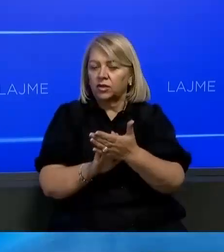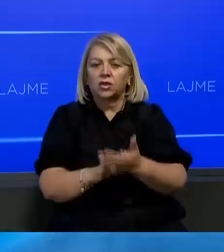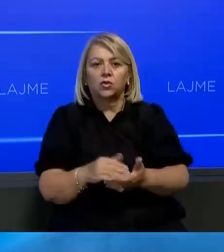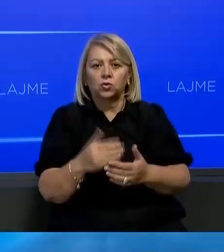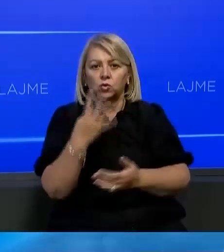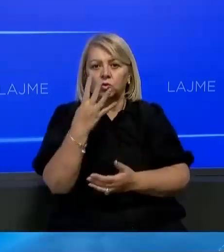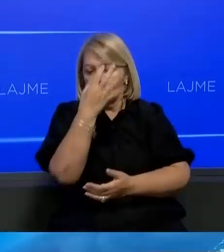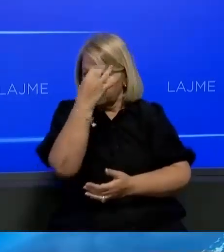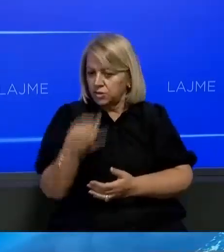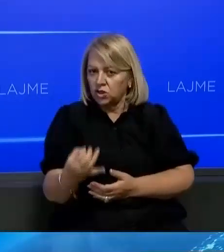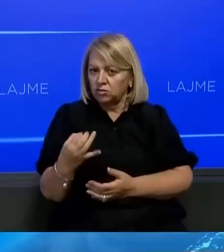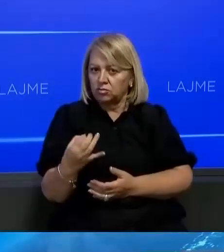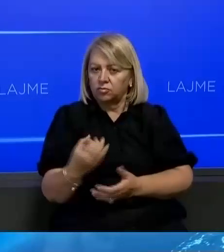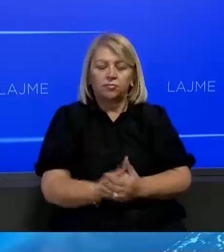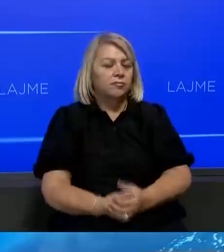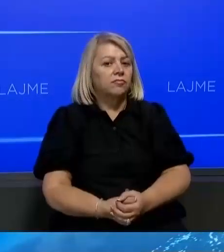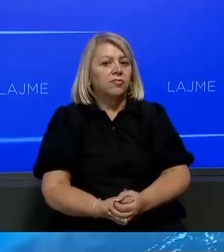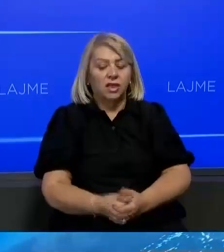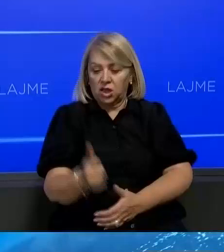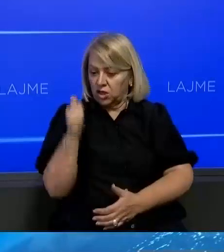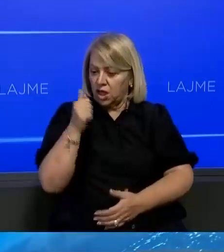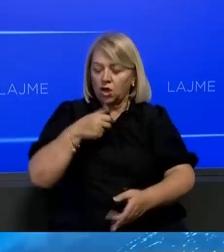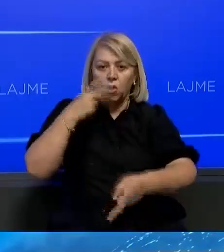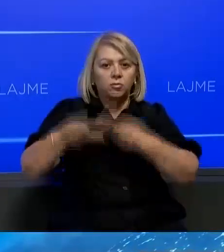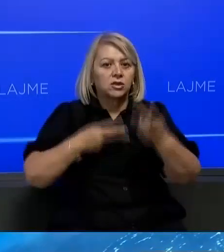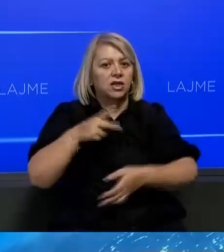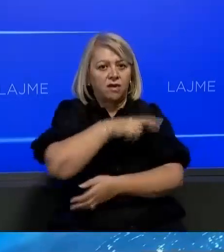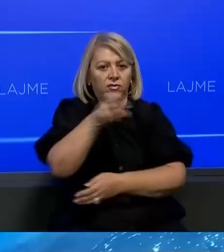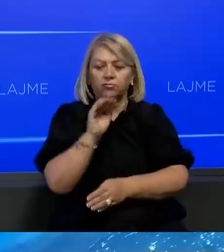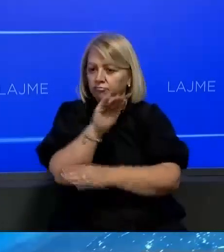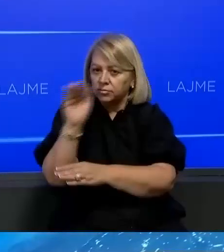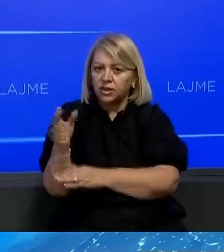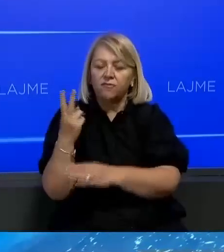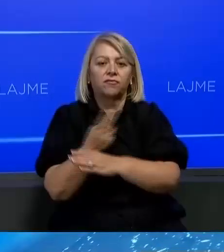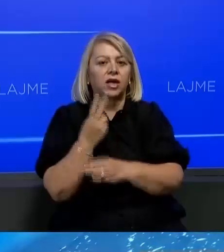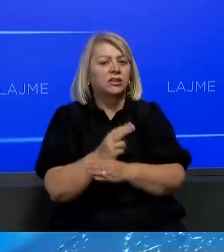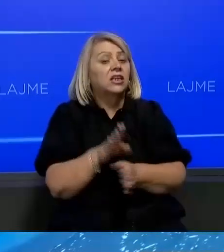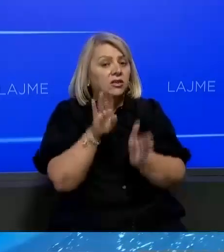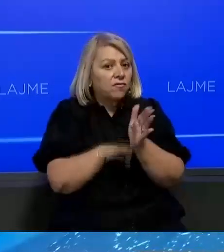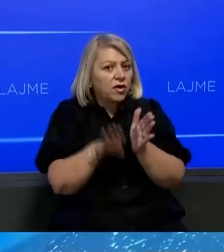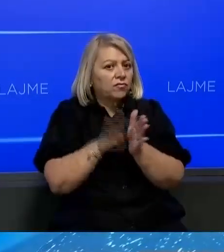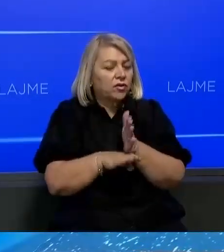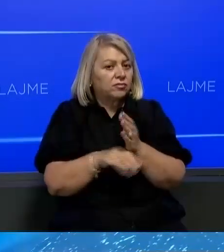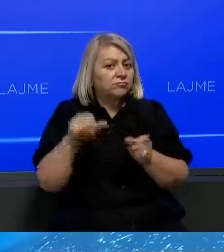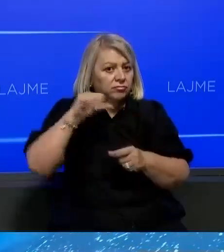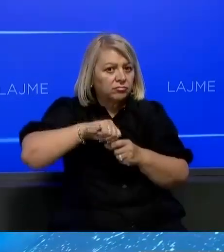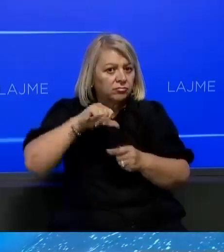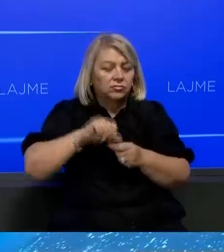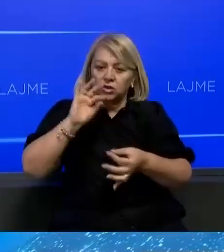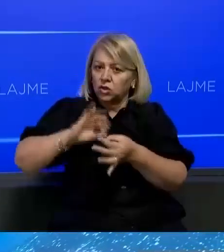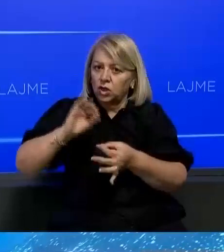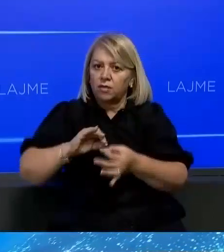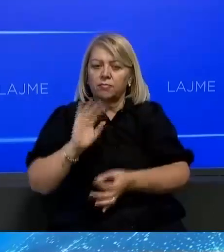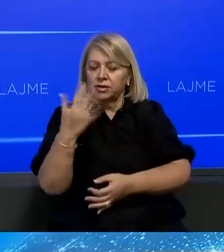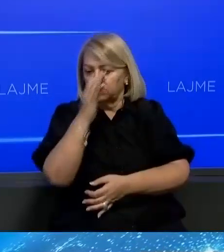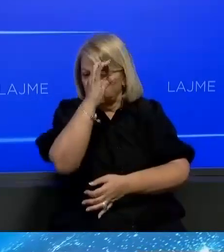% të kapacitetit. E dje, Komisioni Evropian u ka bërthirje vendeve që ta zvoglojnë përdorimin e gazit në masën 15